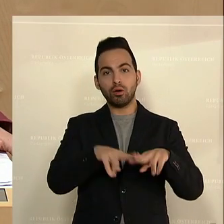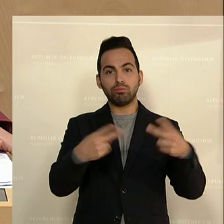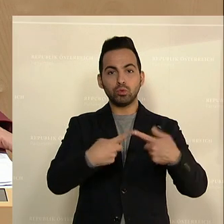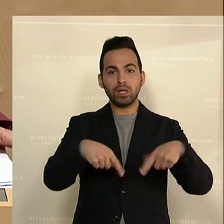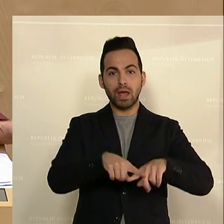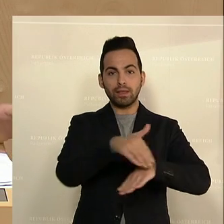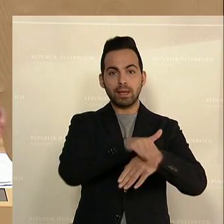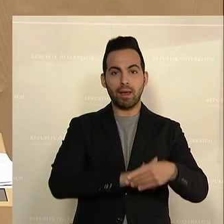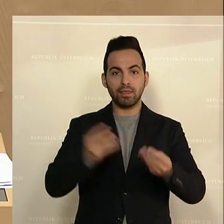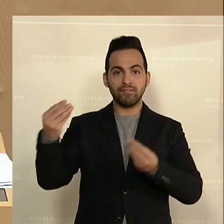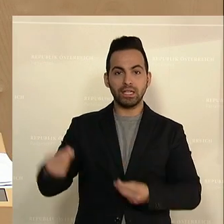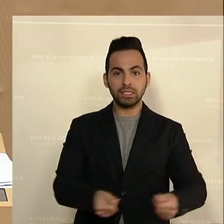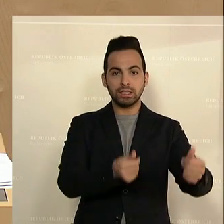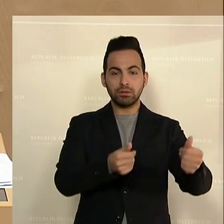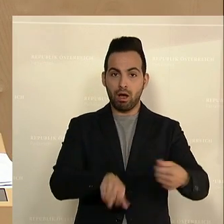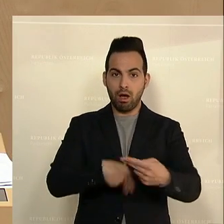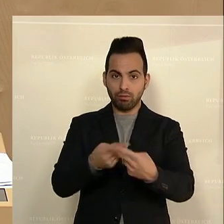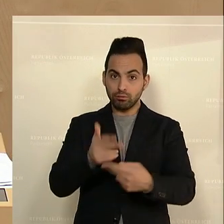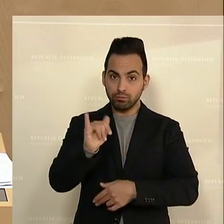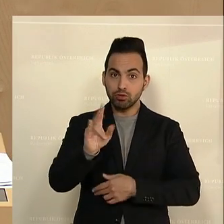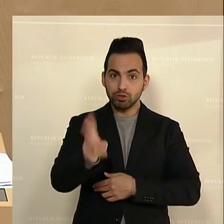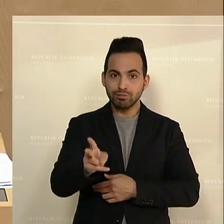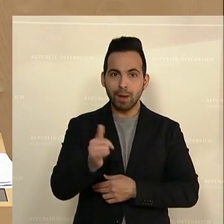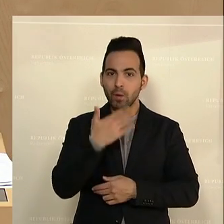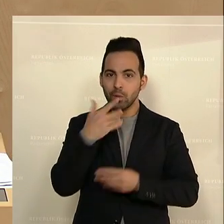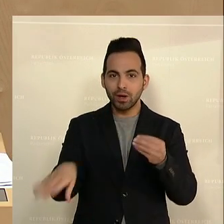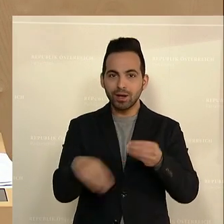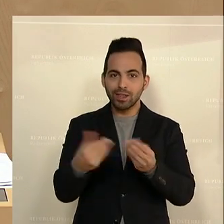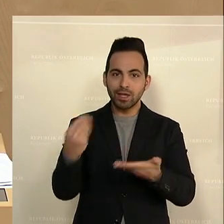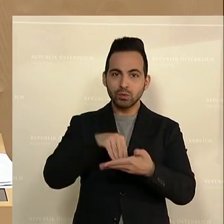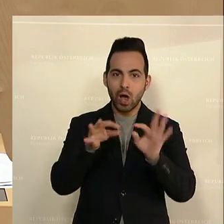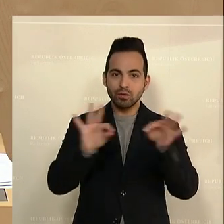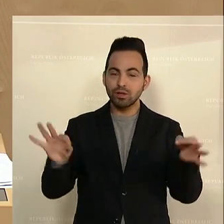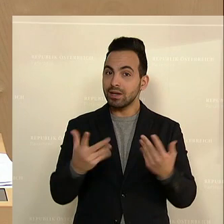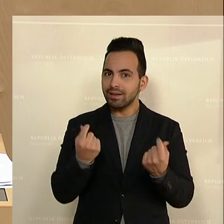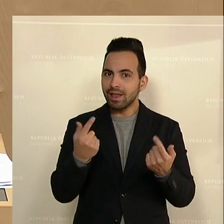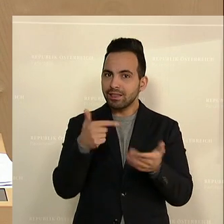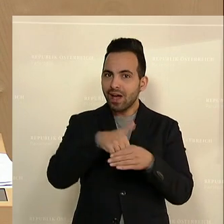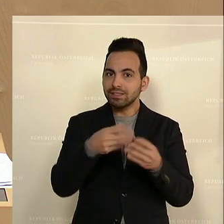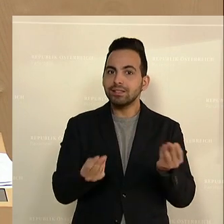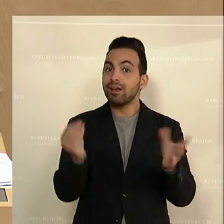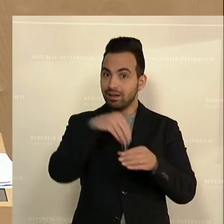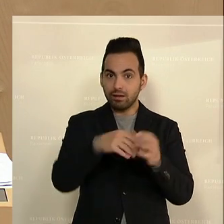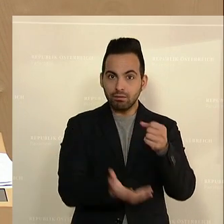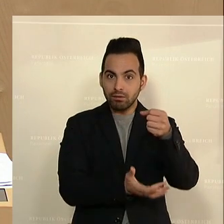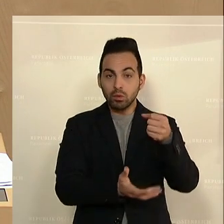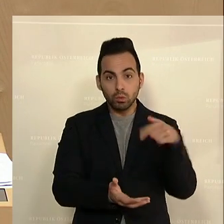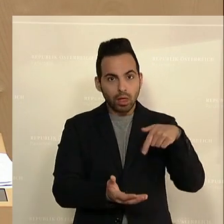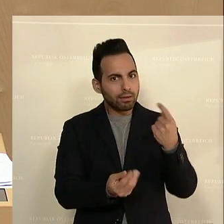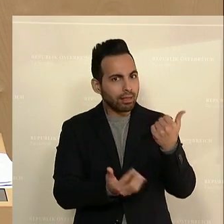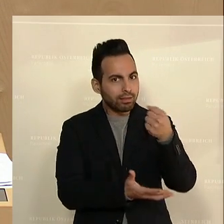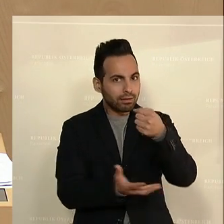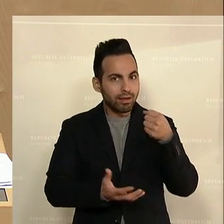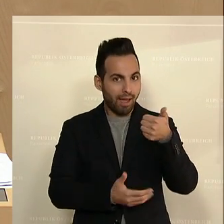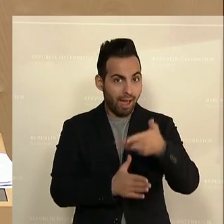der Länder und auch der Gemeinden fließen. Das stimmt. Was Sie aber nicht dazu sagen und nicht ausführen, ist, was mit diesen Geldern passiert. Was passiert denn genau mit diesen